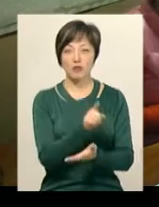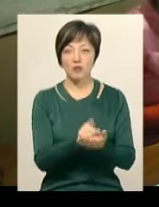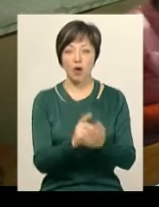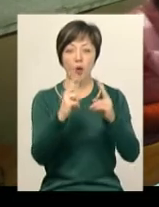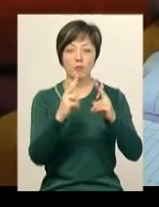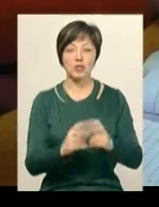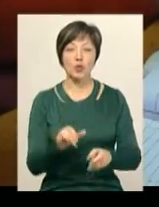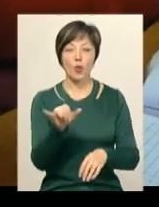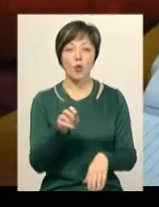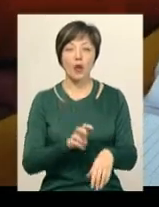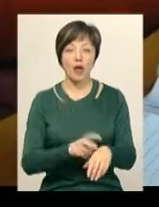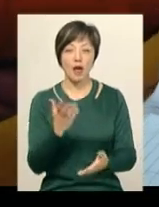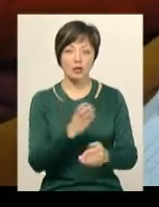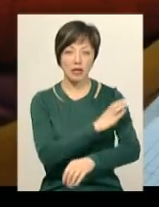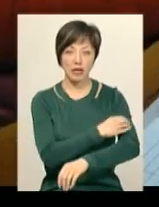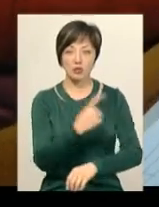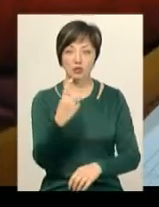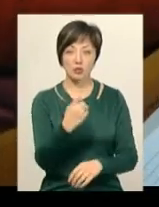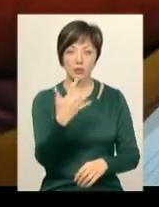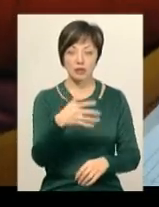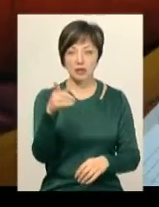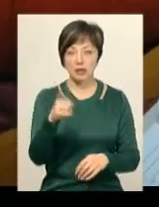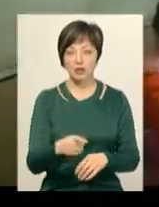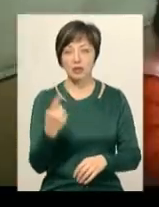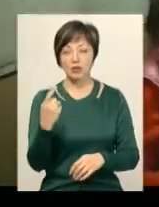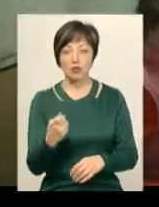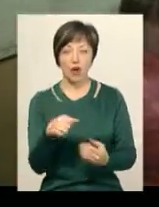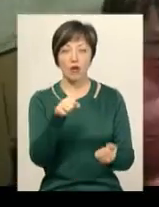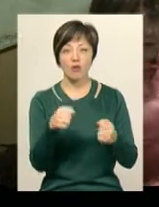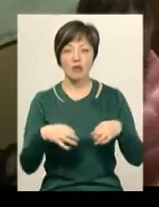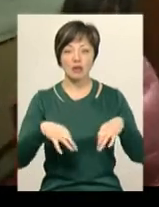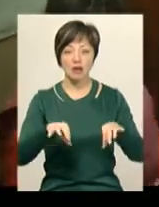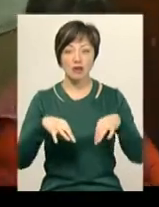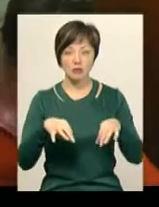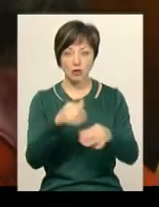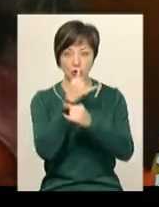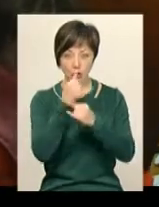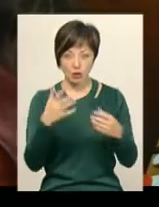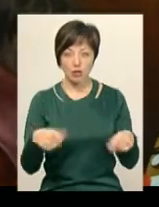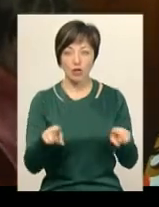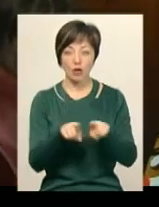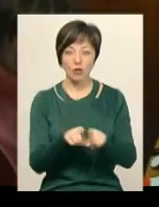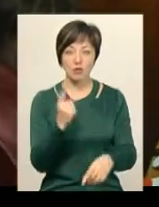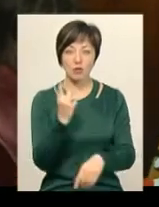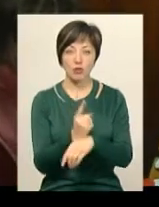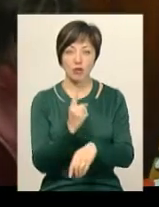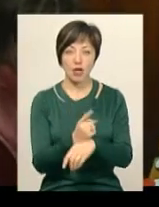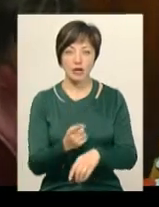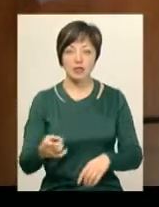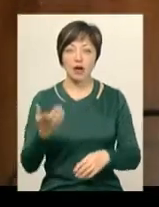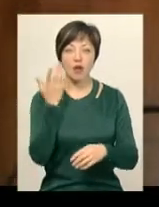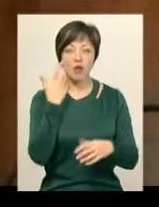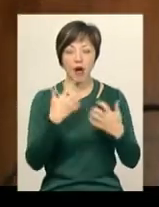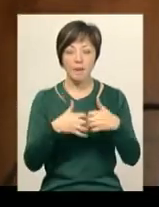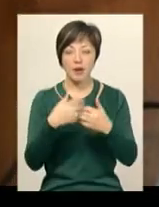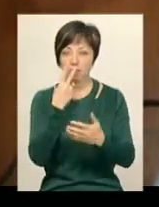у лікаря. Якщо у водія тиск 150 на 100, керувати громадським транспортним засобом він не може. Також забороняється керувати, коли апарат